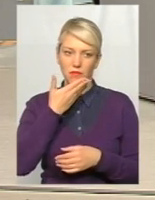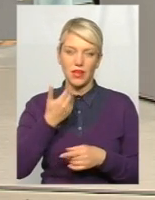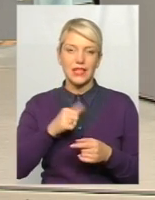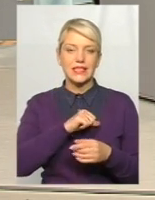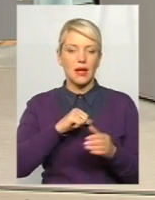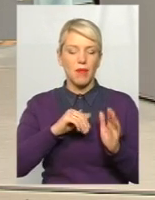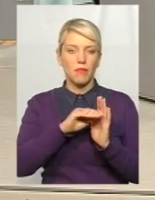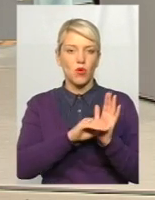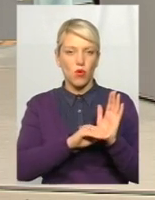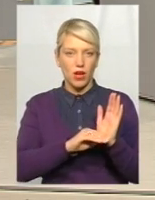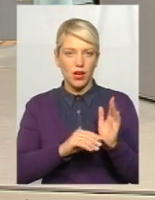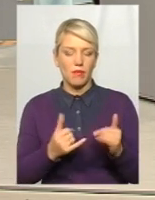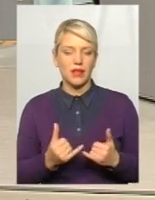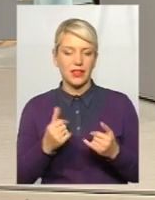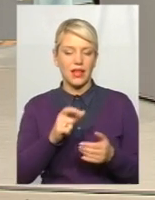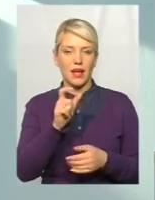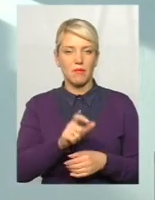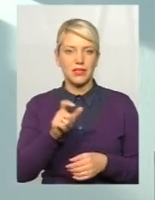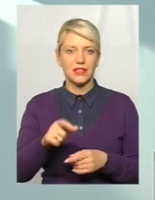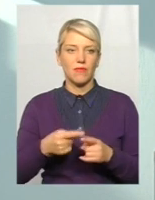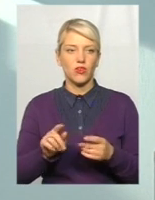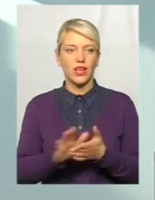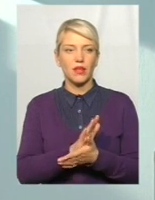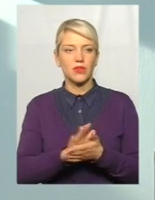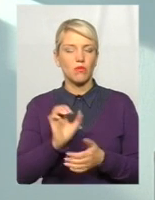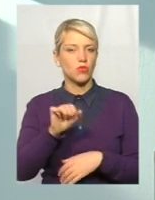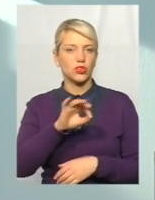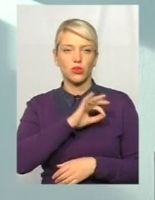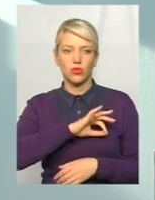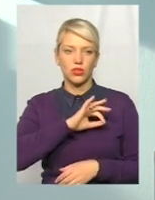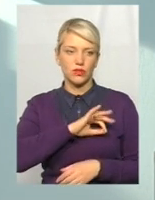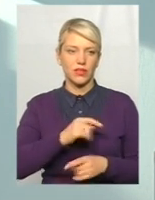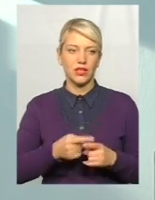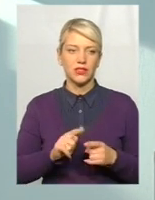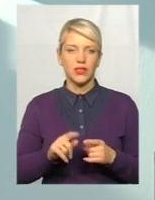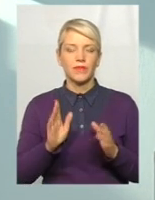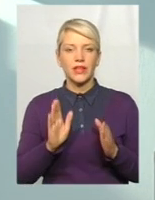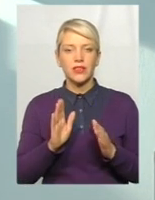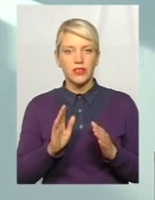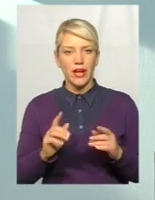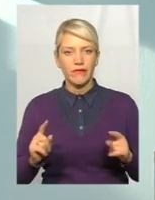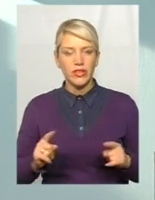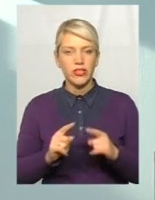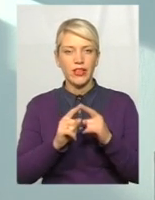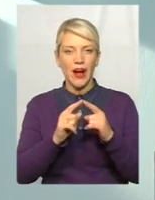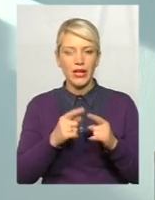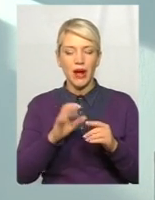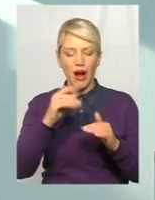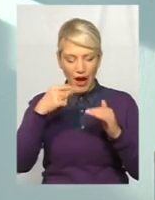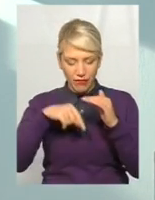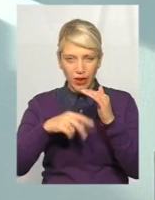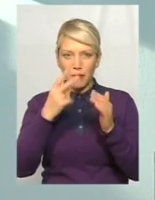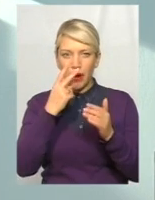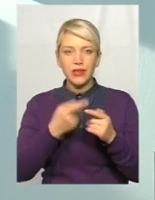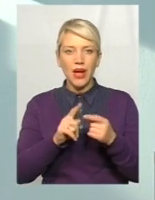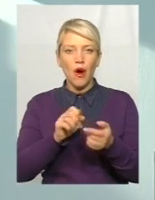Сама програма для містян, вона безкоштовна, вона може користуватися. За допомогою, це вершина айсбергу, а підводна частина – це ця